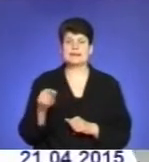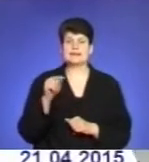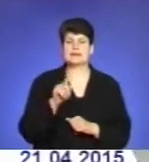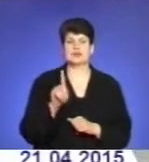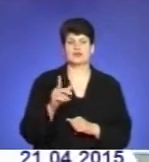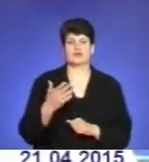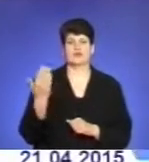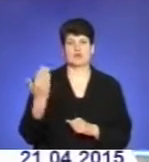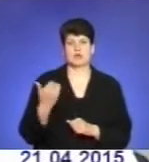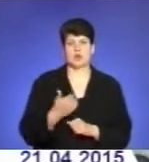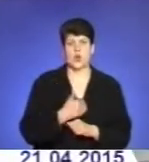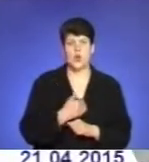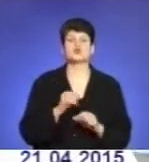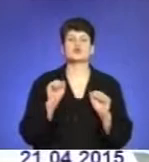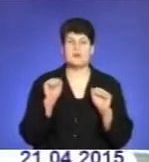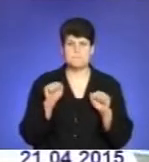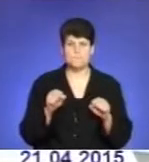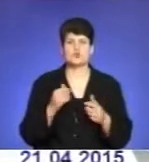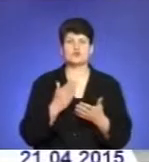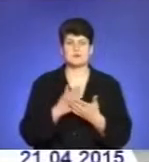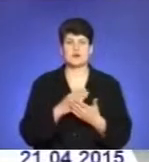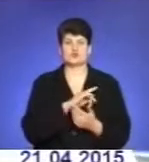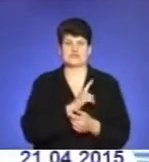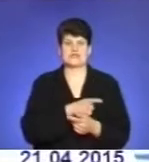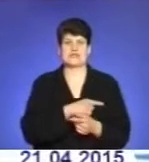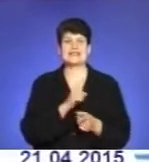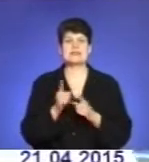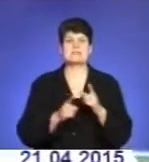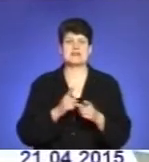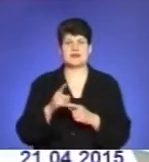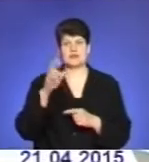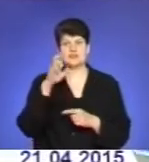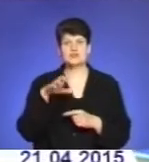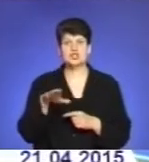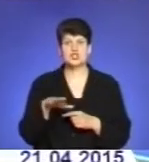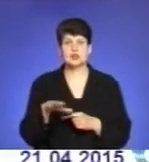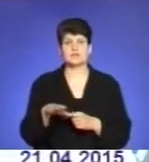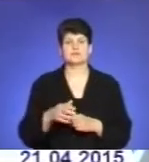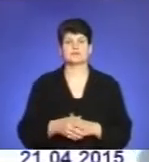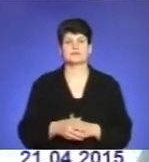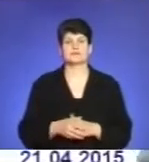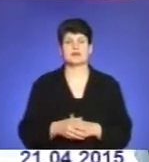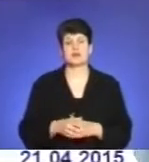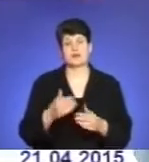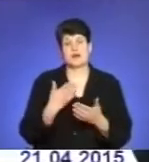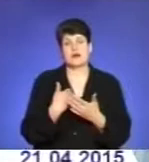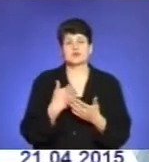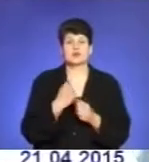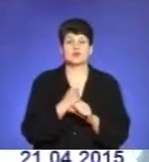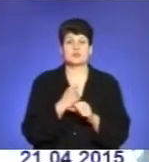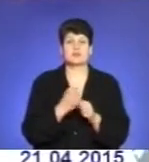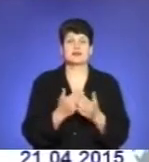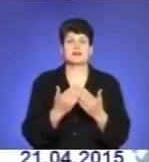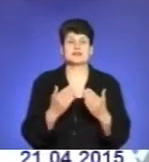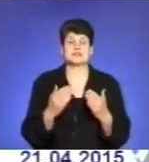хочуть і можуть, і мають сили міняти щось в державі, ну і заодно собі. І от я зробив таку виставечку,